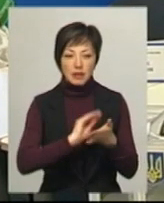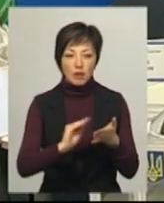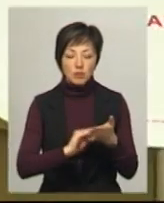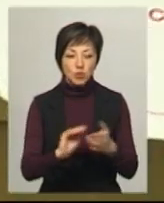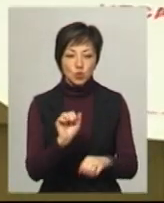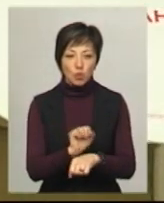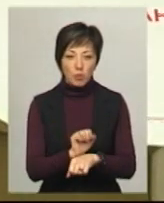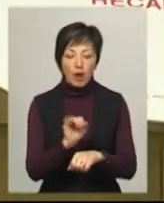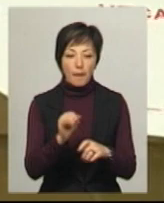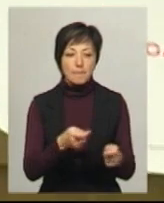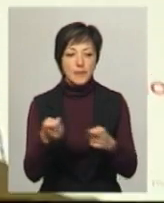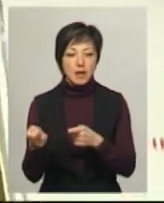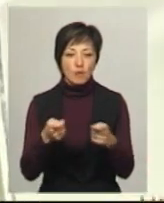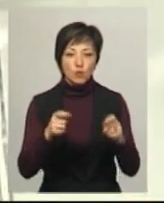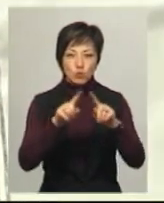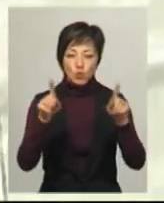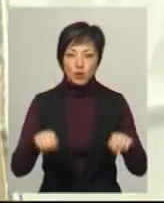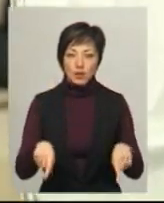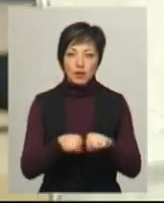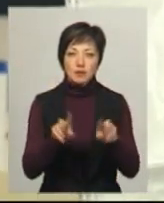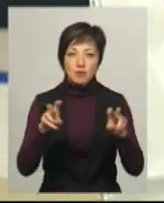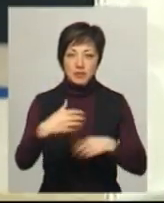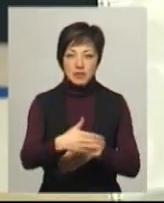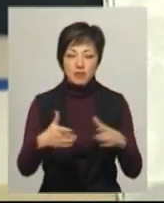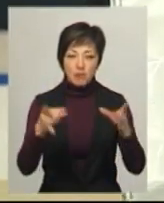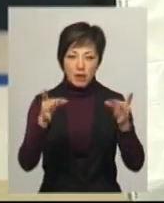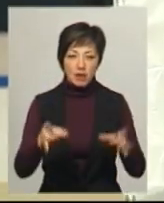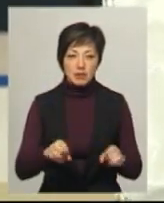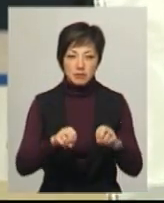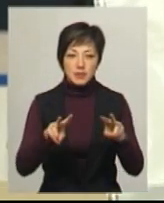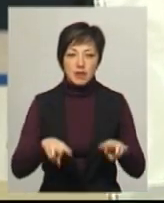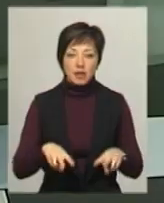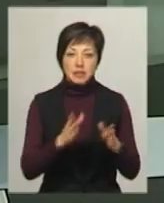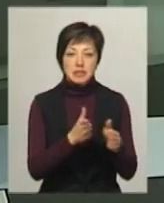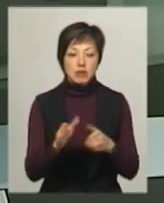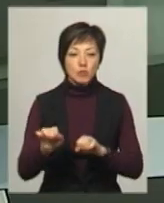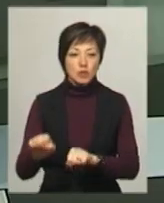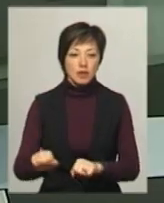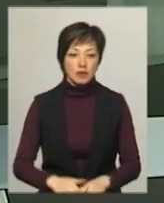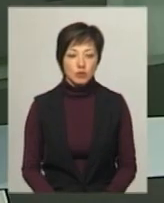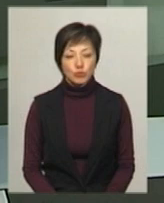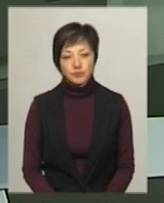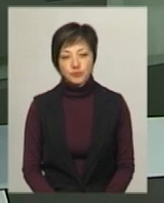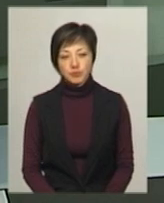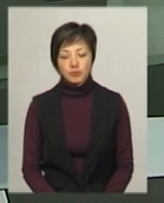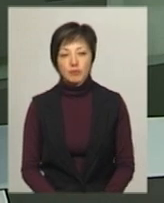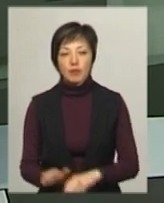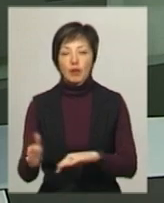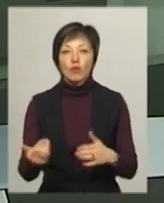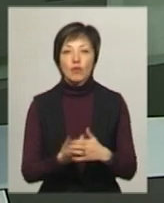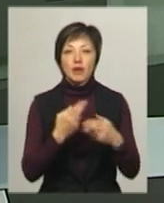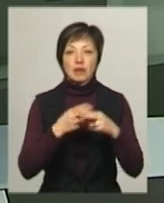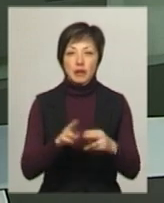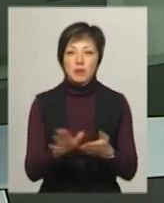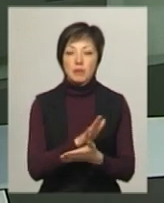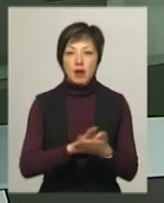«Стоп», а перевозитимуть булетені у так званому сейф-пакеті зі спеціальною системою захисту. Нова техніка для